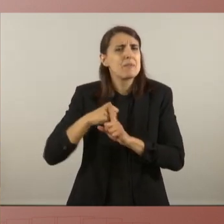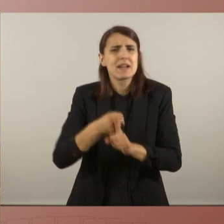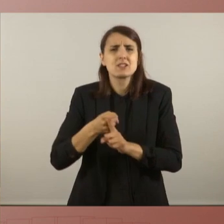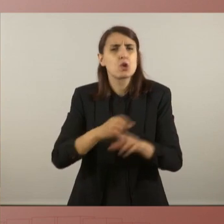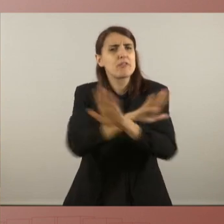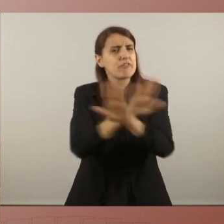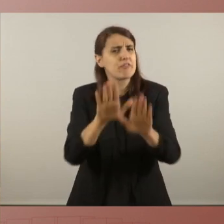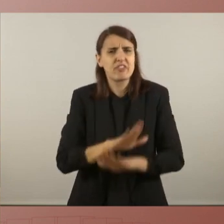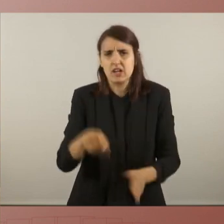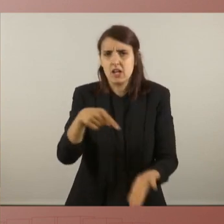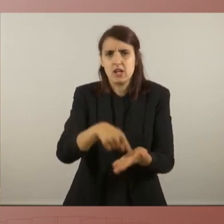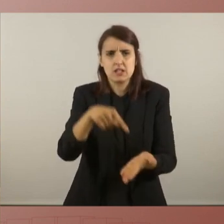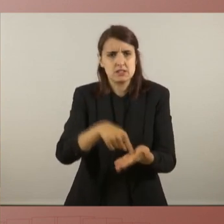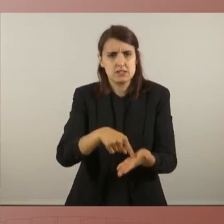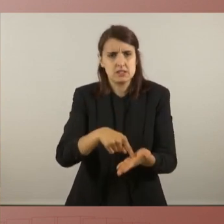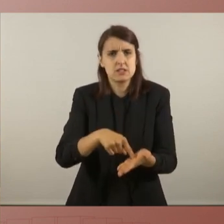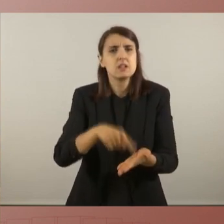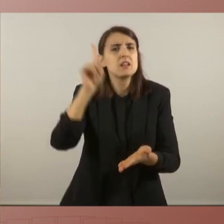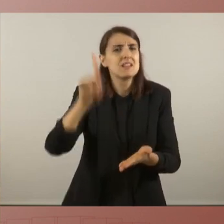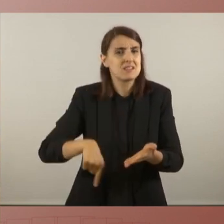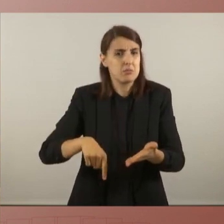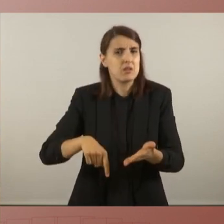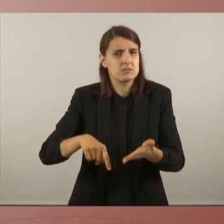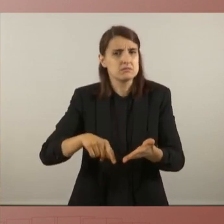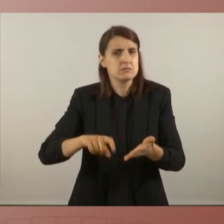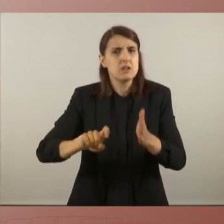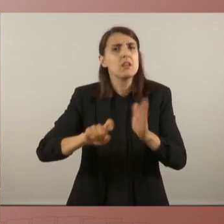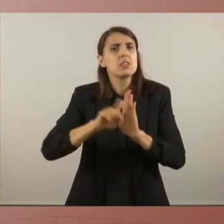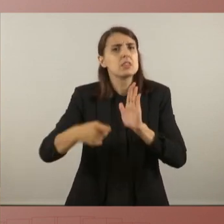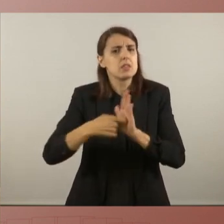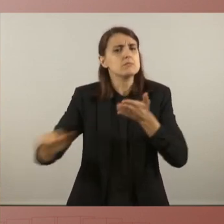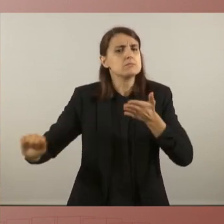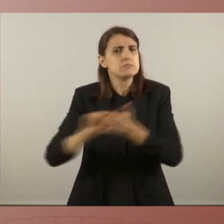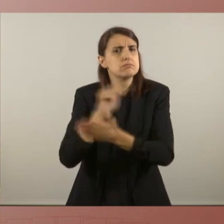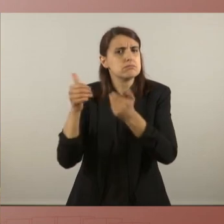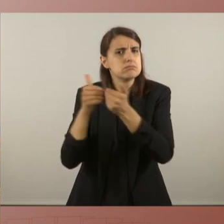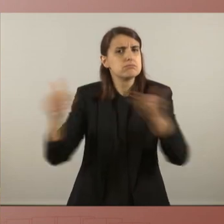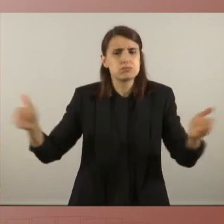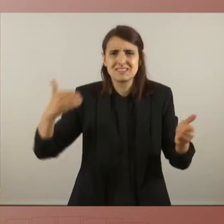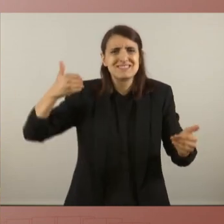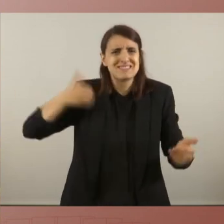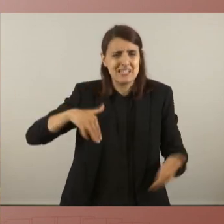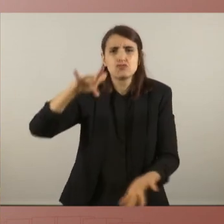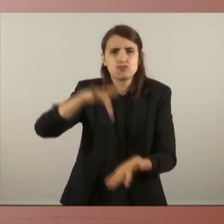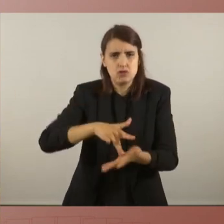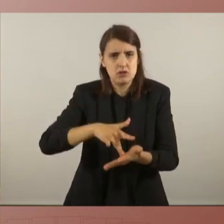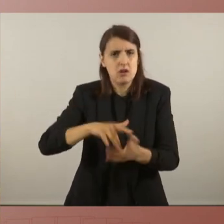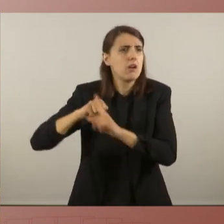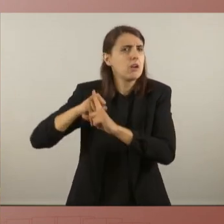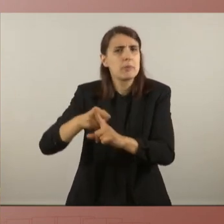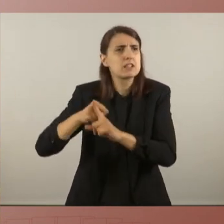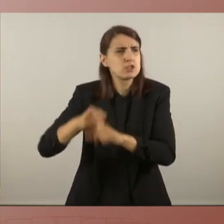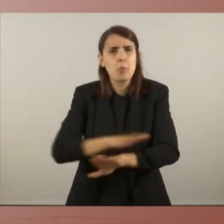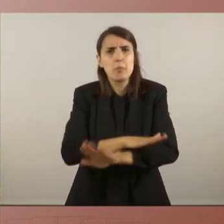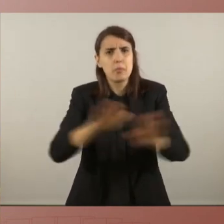que aquesta amnistia la tinguem sense matisos. Prou repressió, prou persecució de l'autodeterminació, les volem